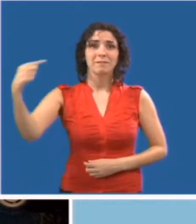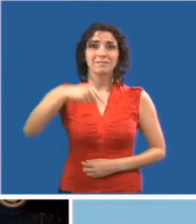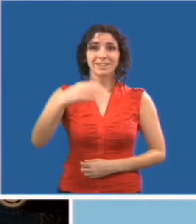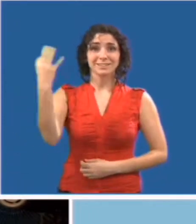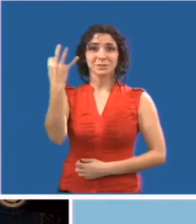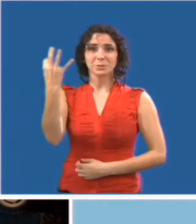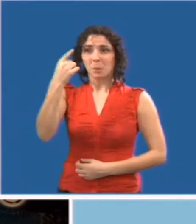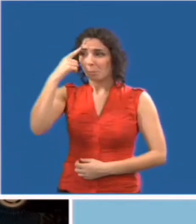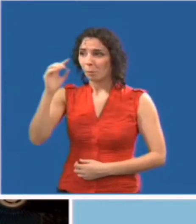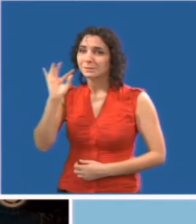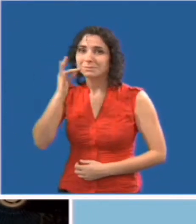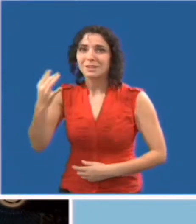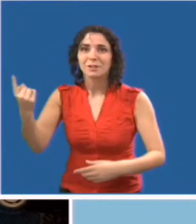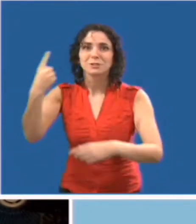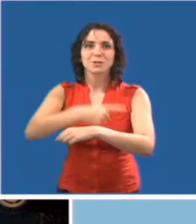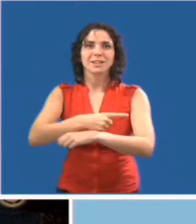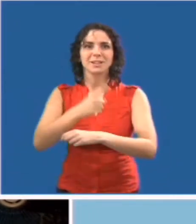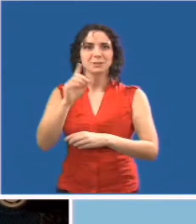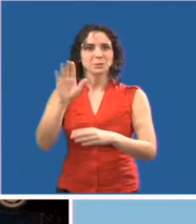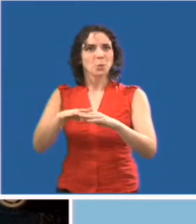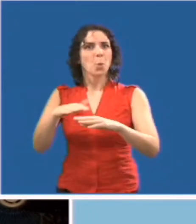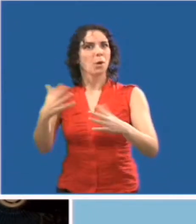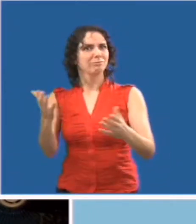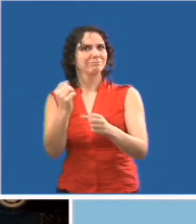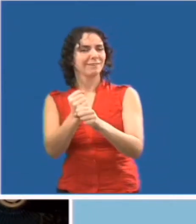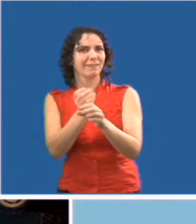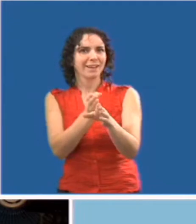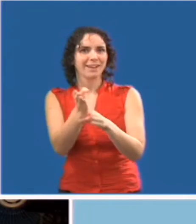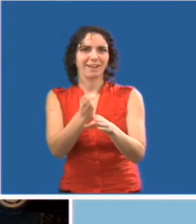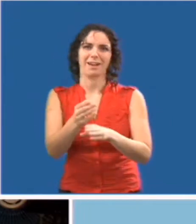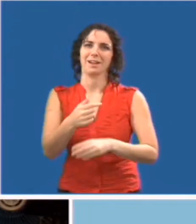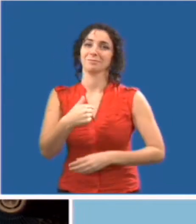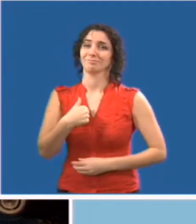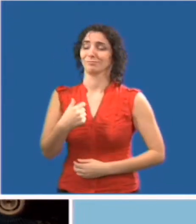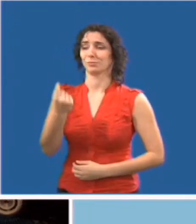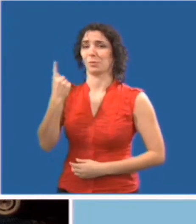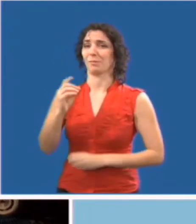'école. Je vous appelle donc pour m'assurer que nous pouvons combler tous vos besoins. Un instant.